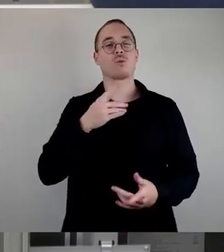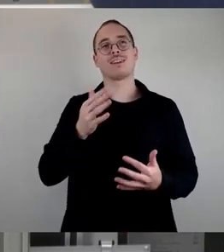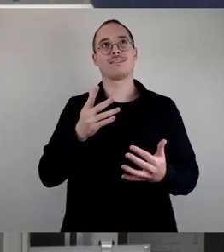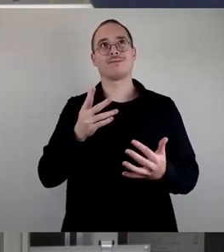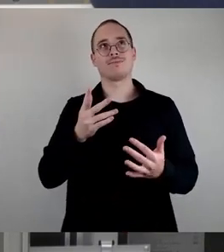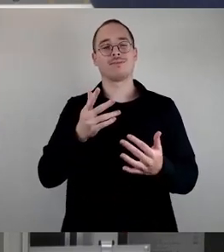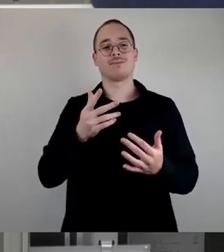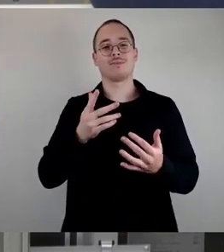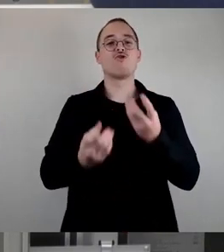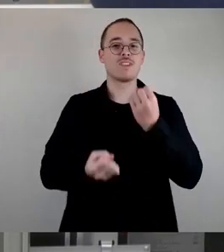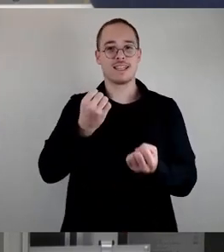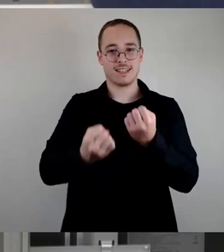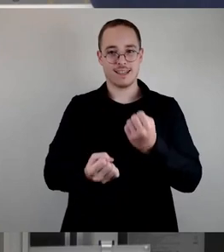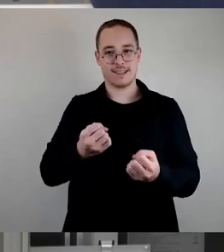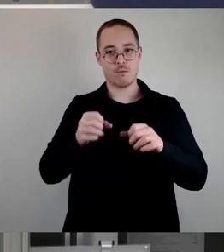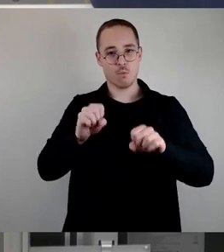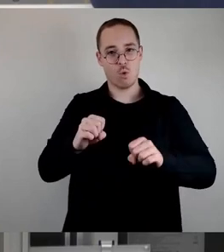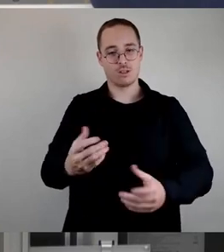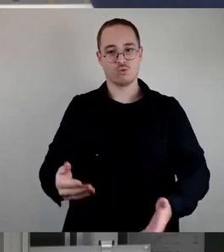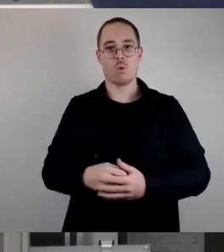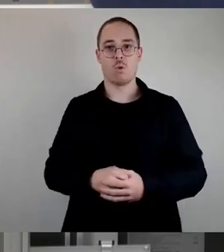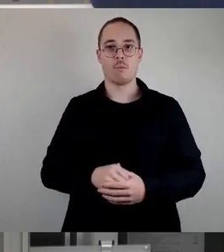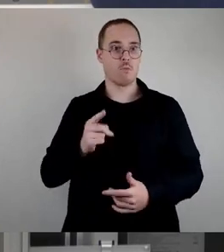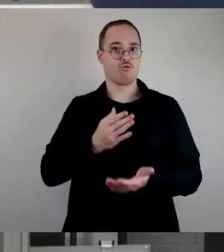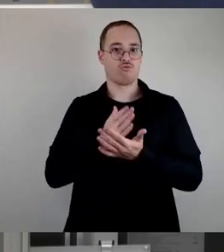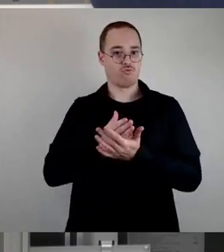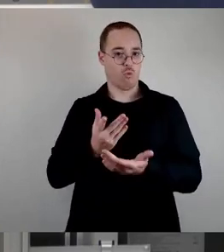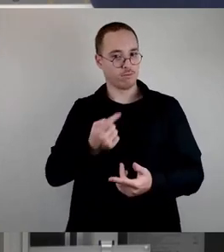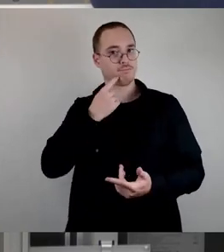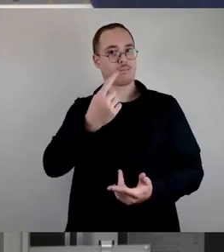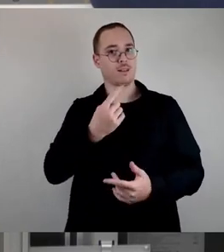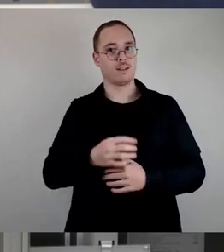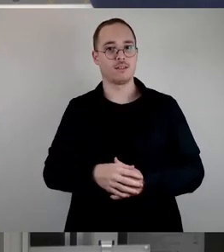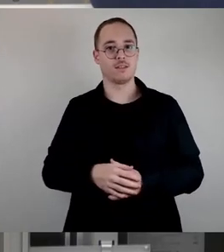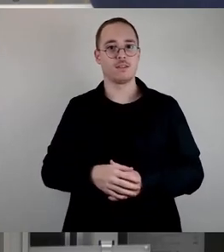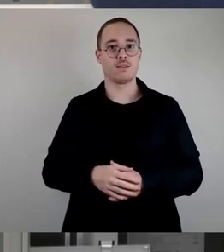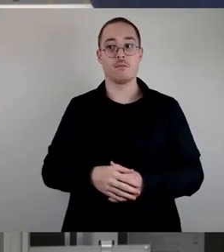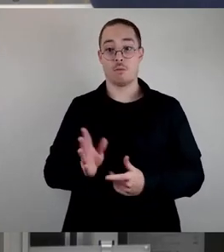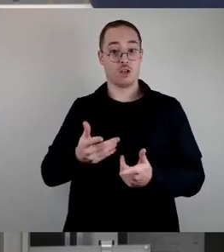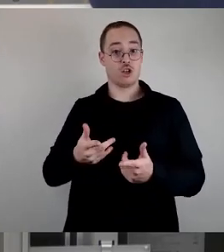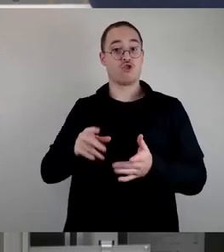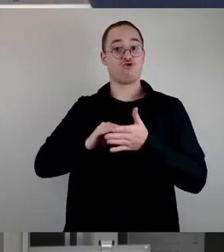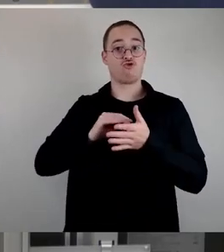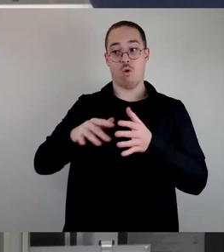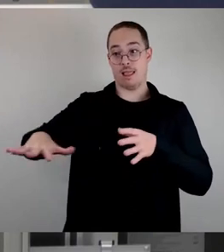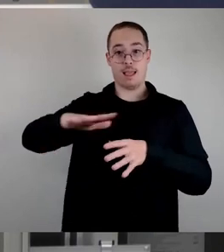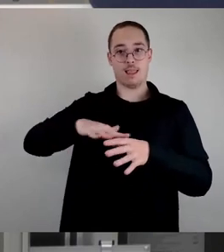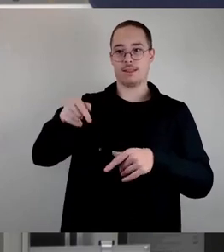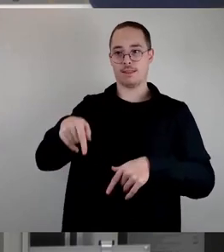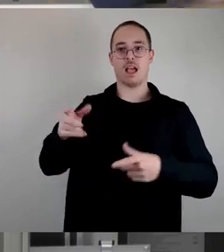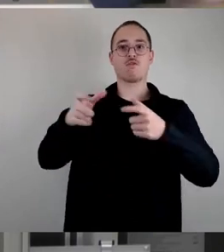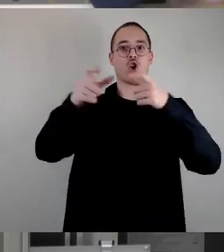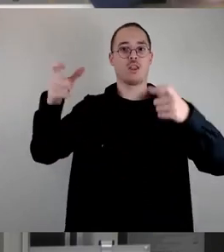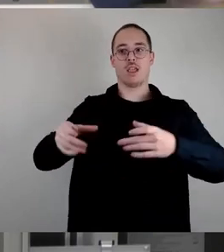stellen momentan ständig auf Schulgelände, Erweiterungen, Container. Aber die Verwaltung oder hier in dem Fall der Bildungsbürgermeister sagt,